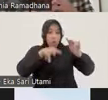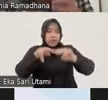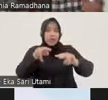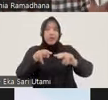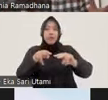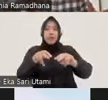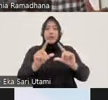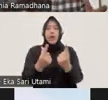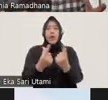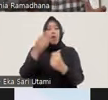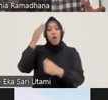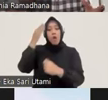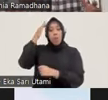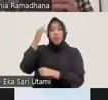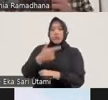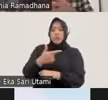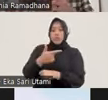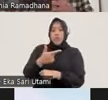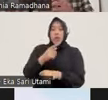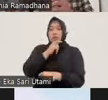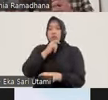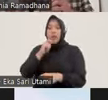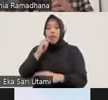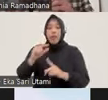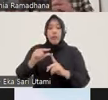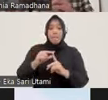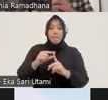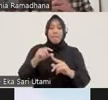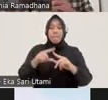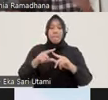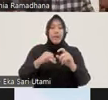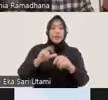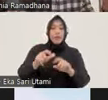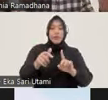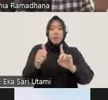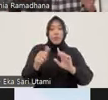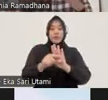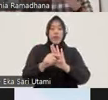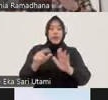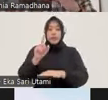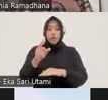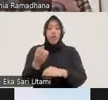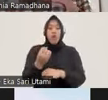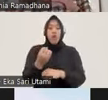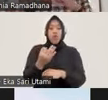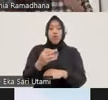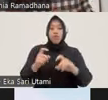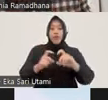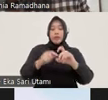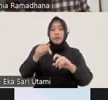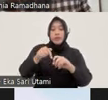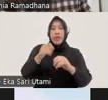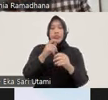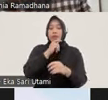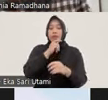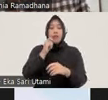Namun ternyata, di dalam pasal 16 air 1 huruf S ini, tidak ada pengawasannya. Ini kan contoh